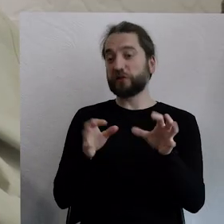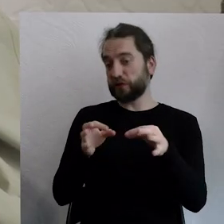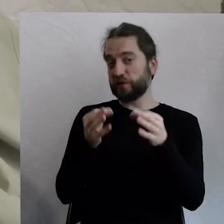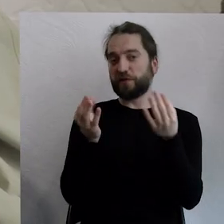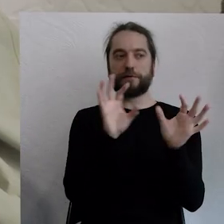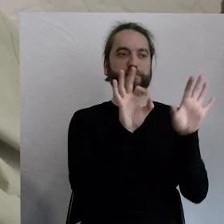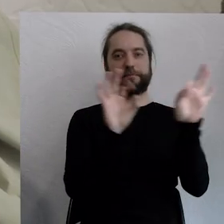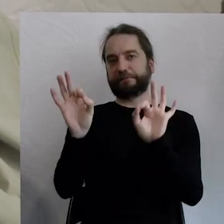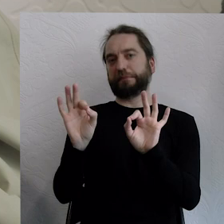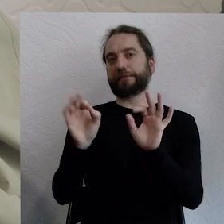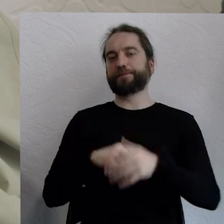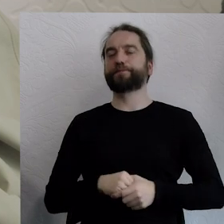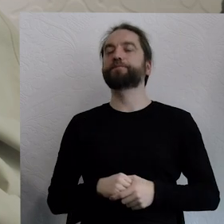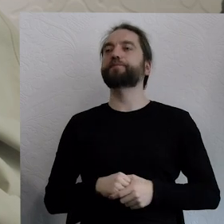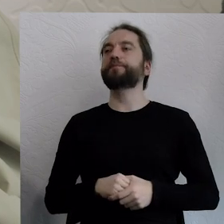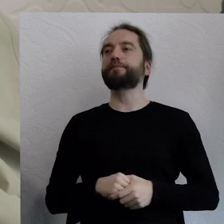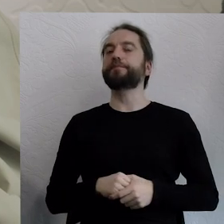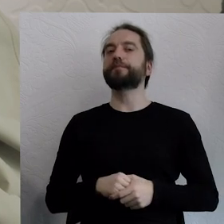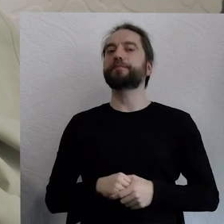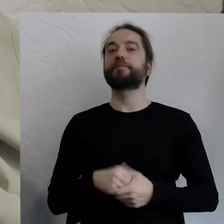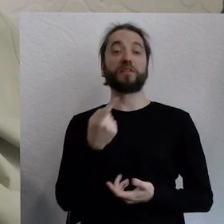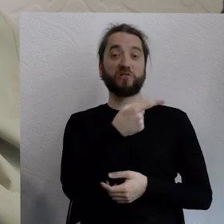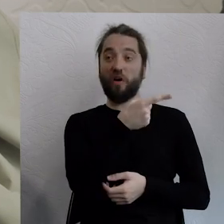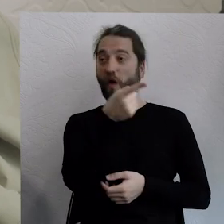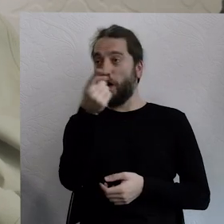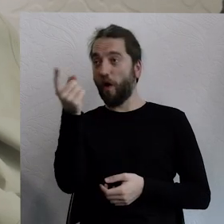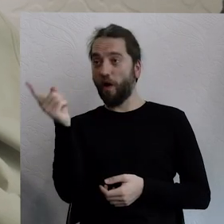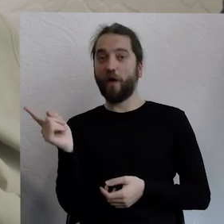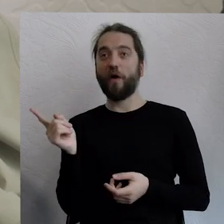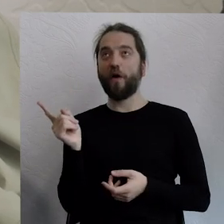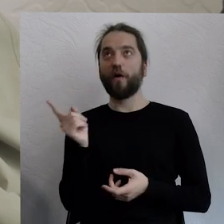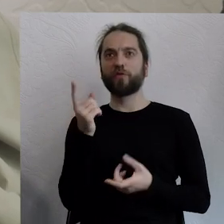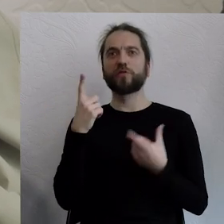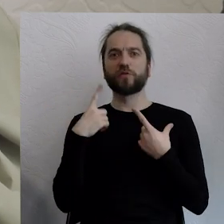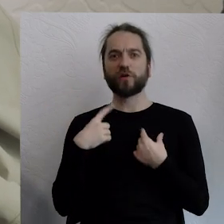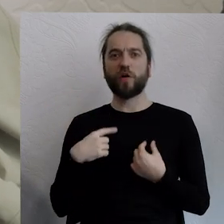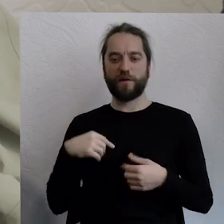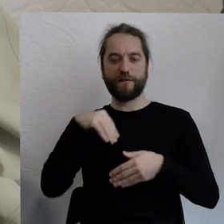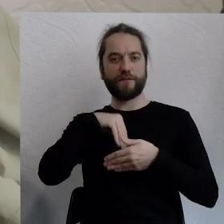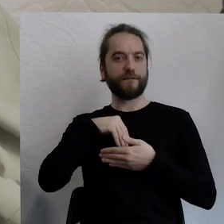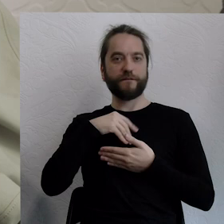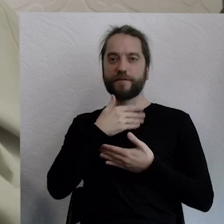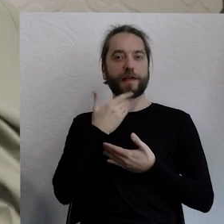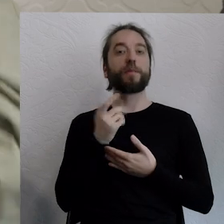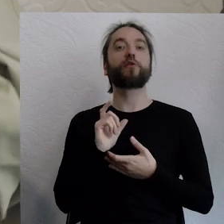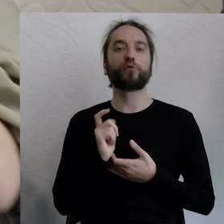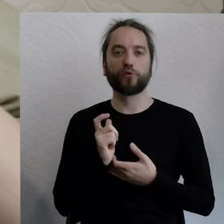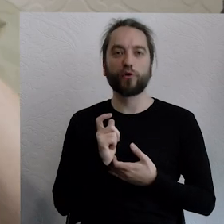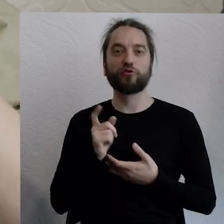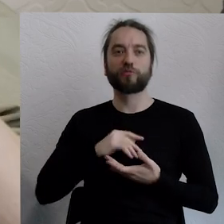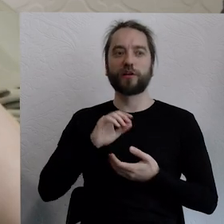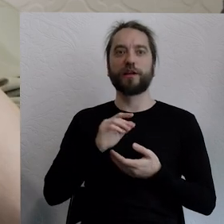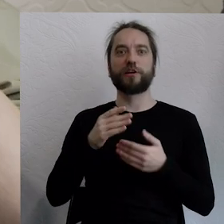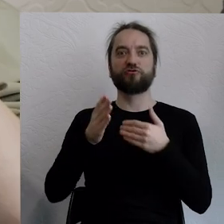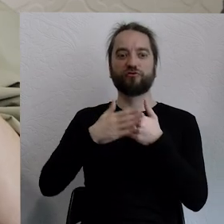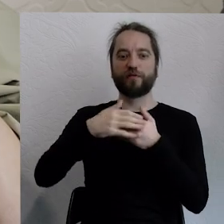I przede wszystkim te osoby nie mają czegoś takiego w ciele, może też macie takie doświadczenie, że przy otwarciu tych